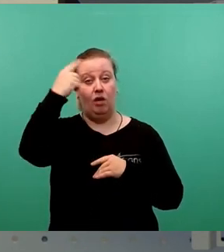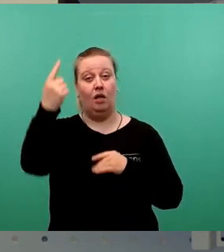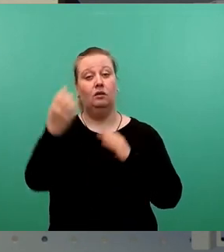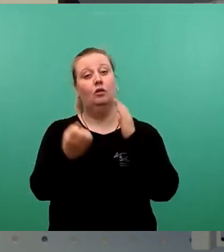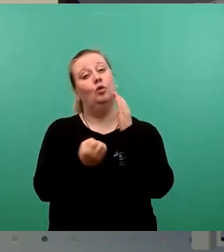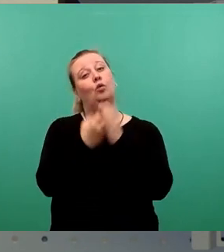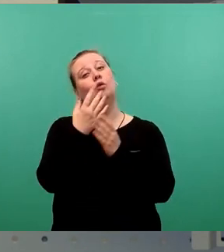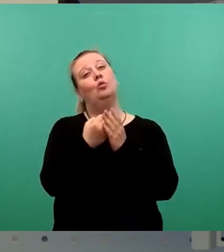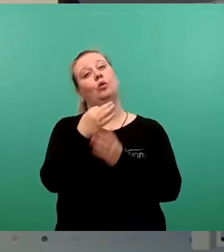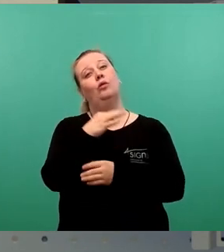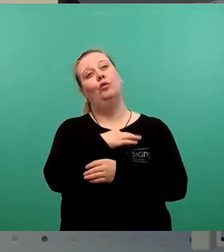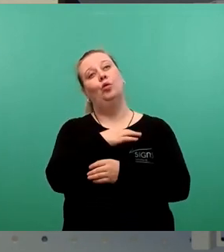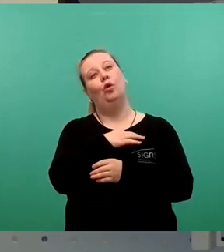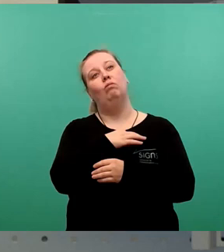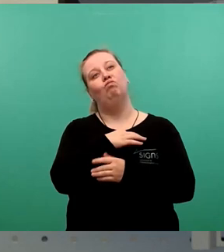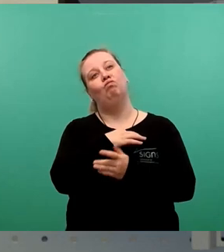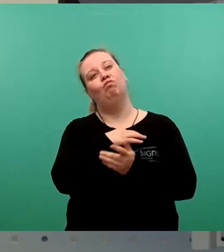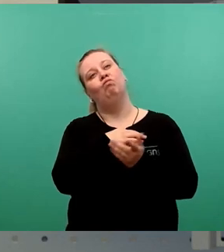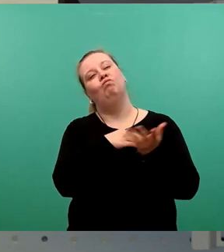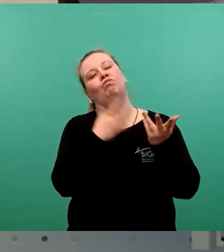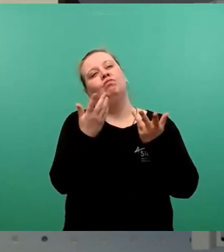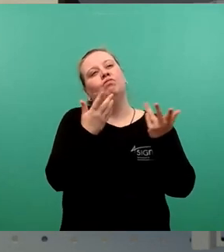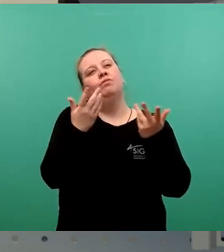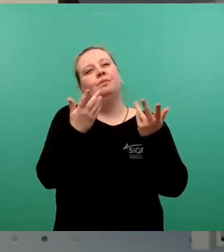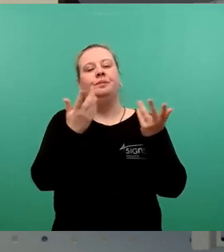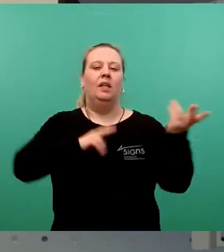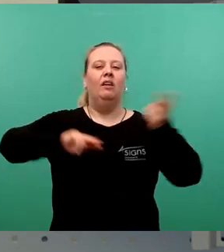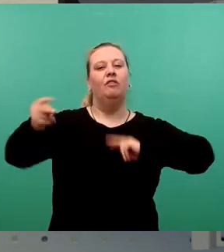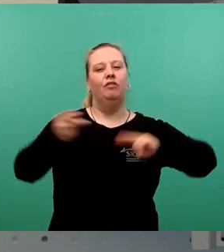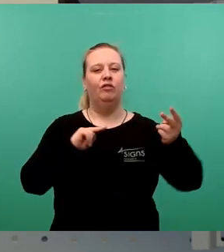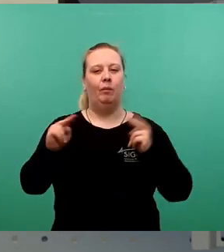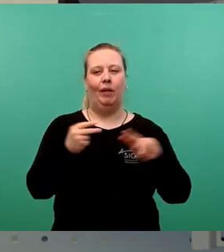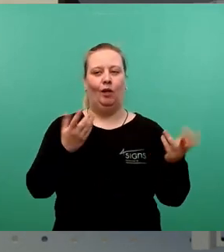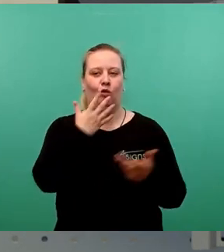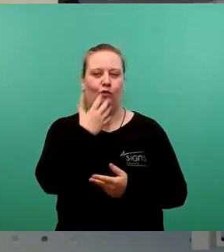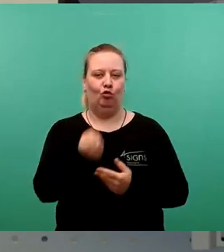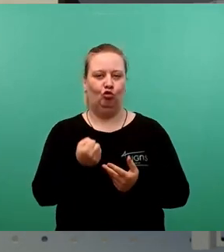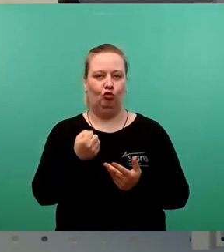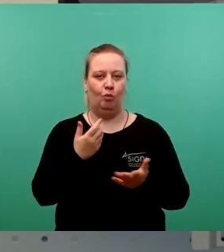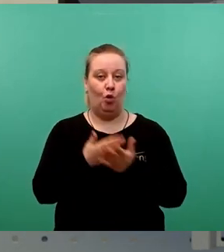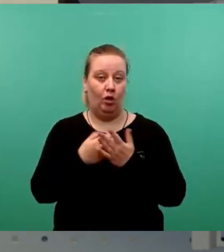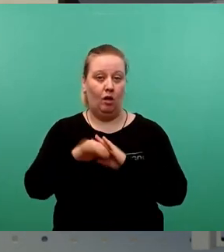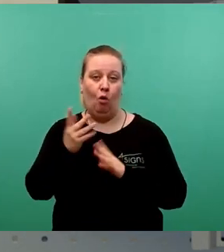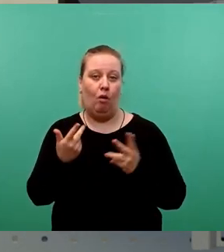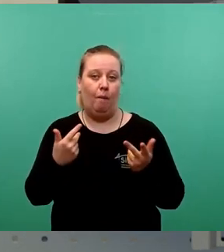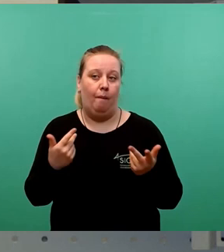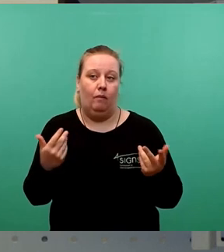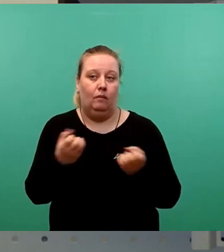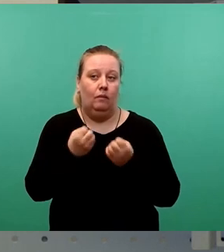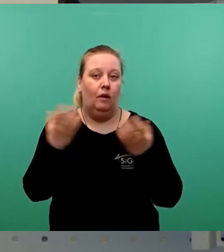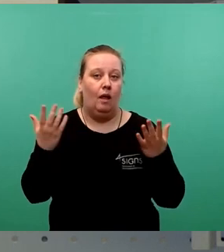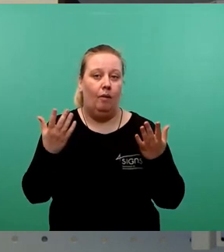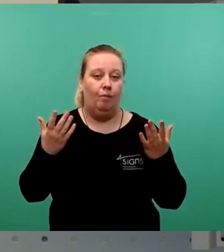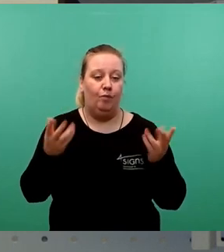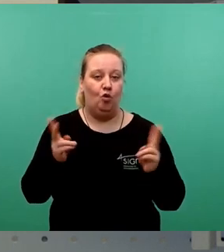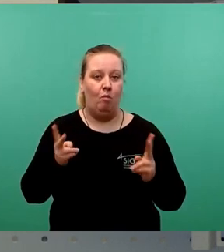mich eben vor allen Dingen dieser vermittelnde Aspekt ist, dies durchaus in einer uns sich